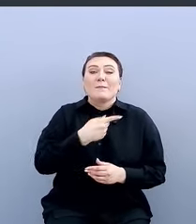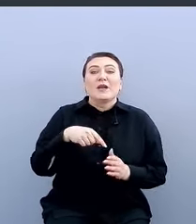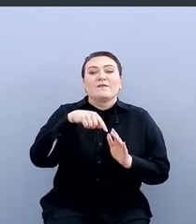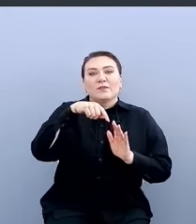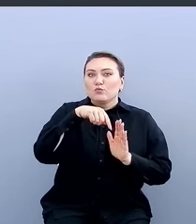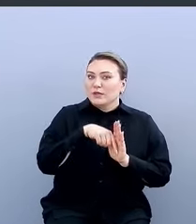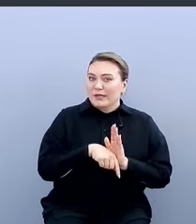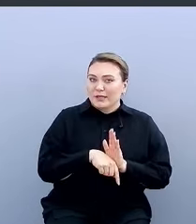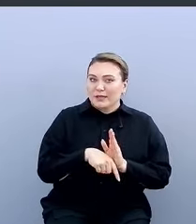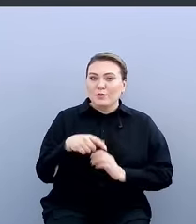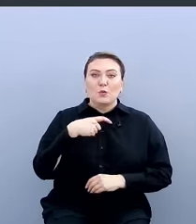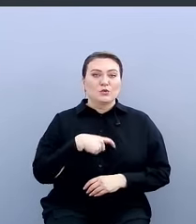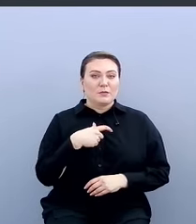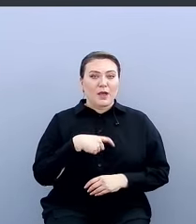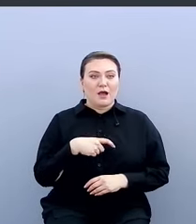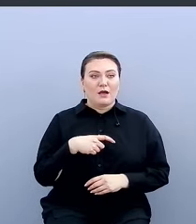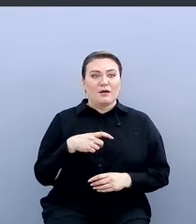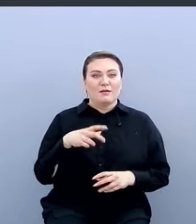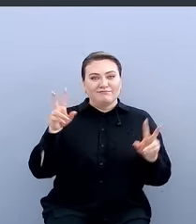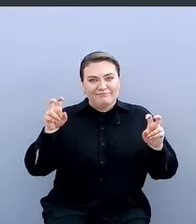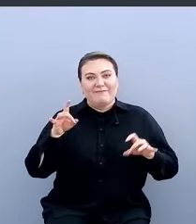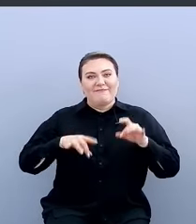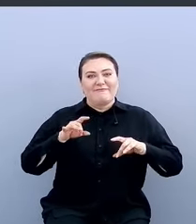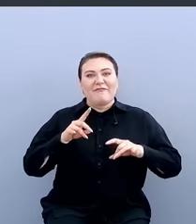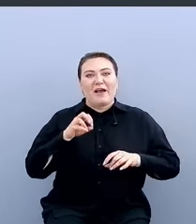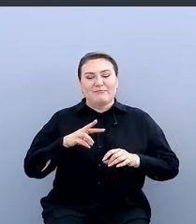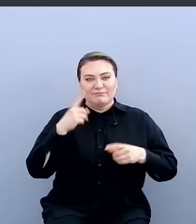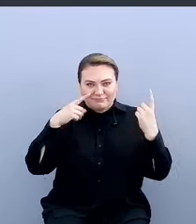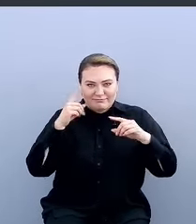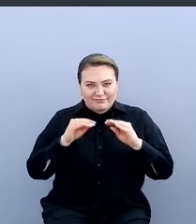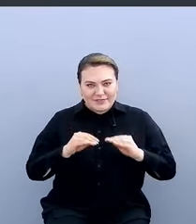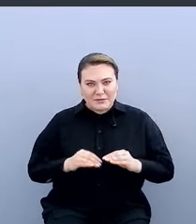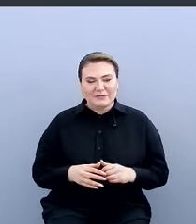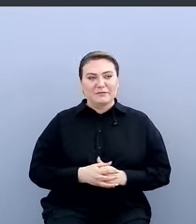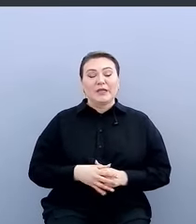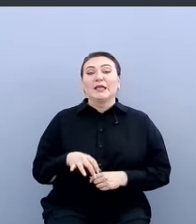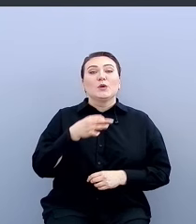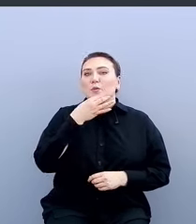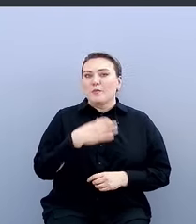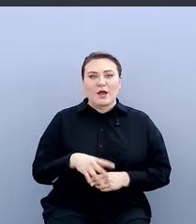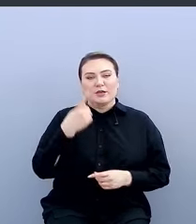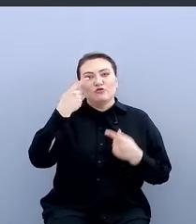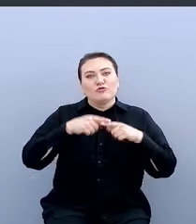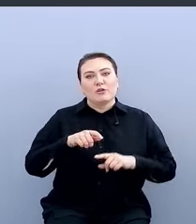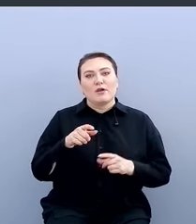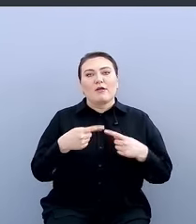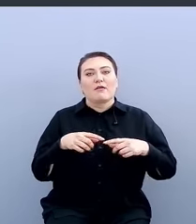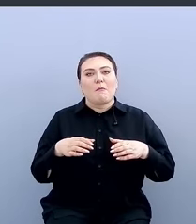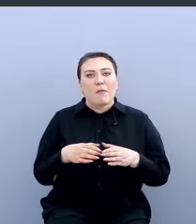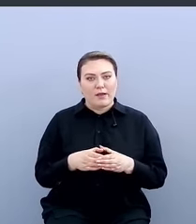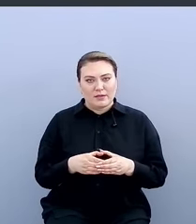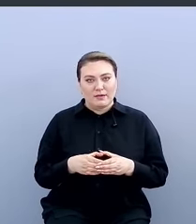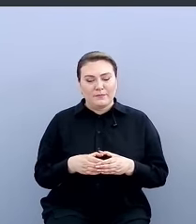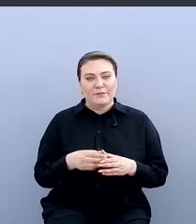у себя варим. Ну и, безусловно, любая инженерная компания,